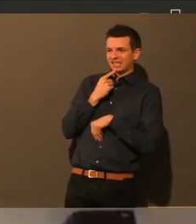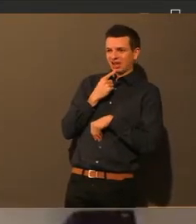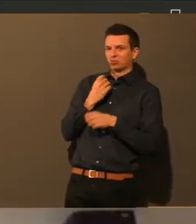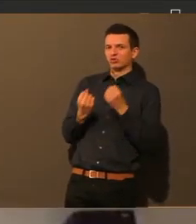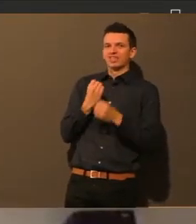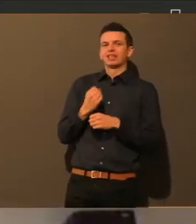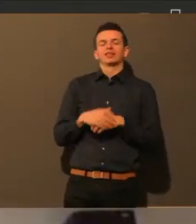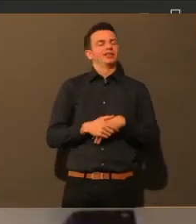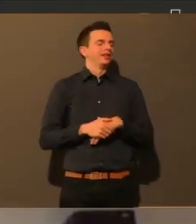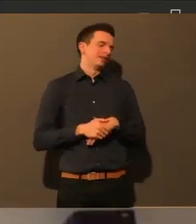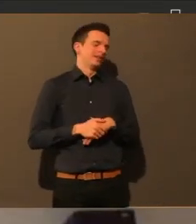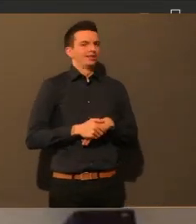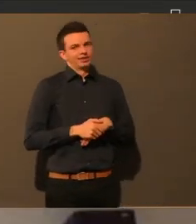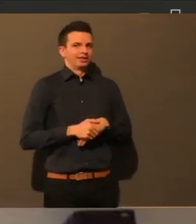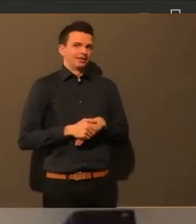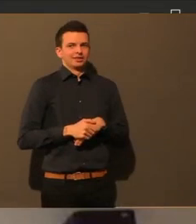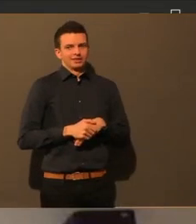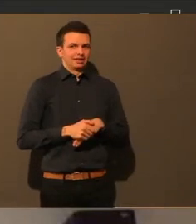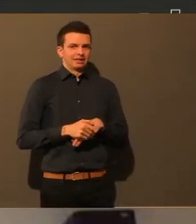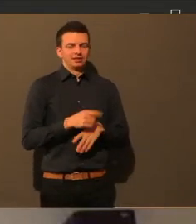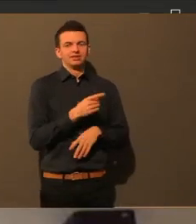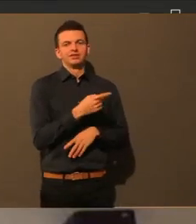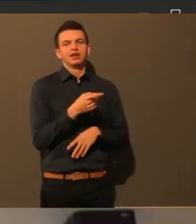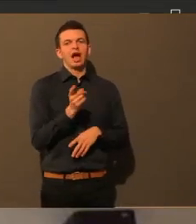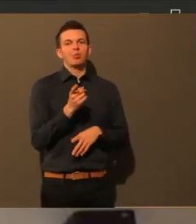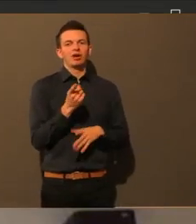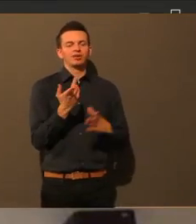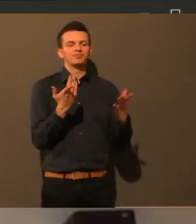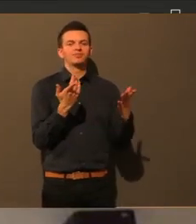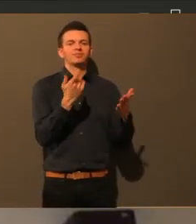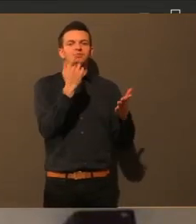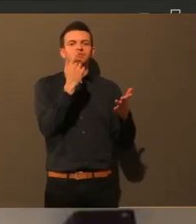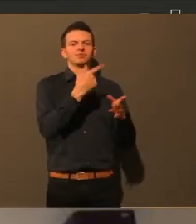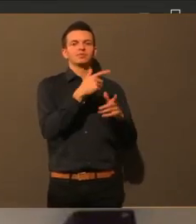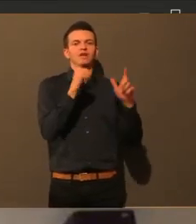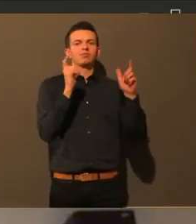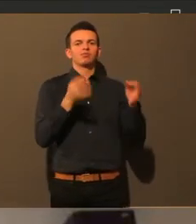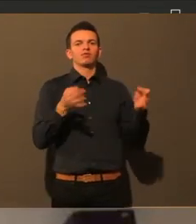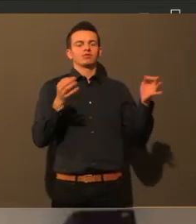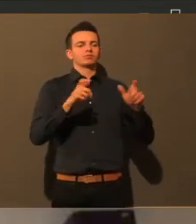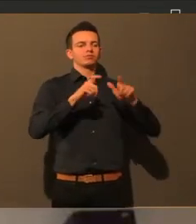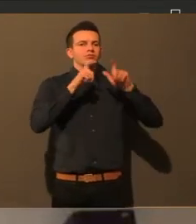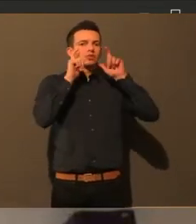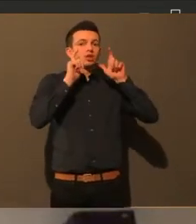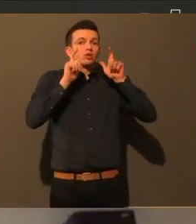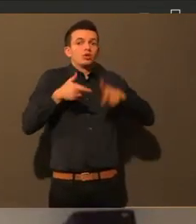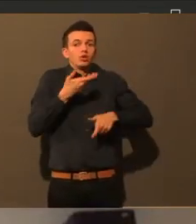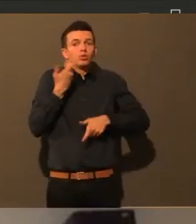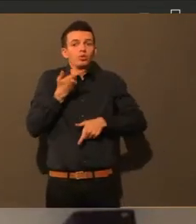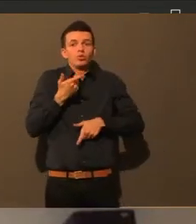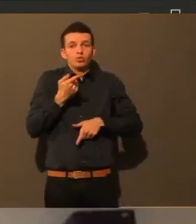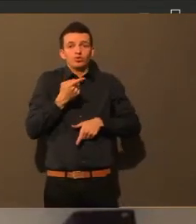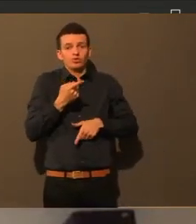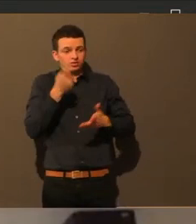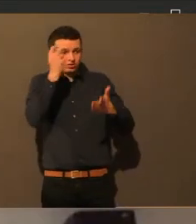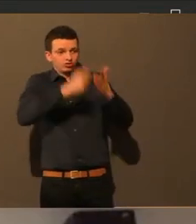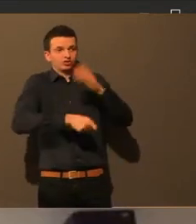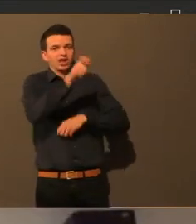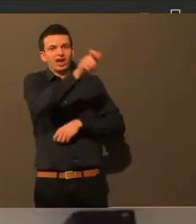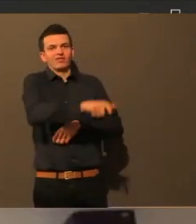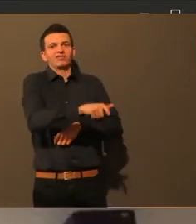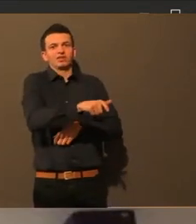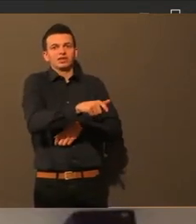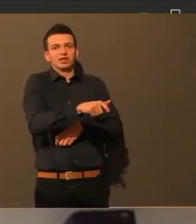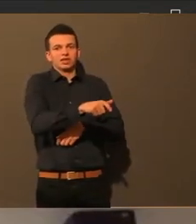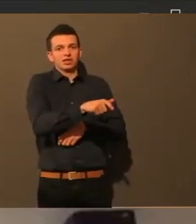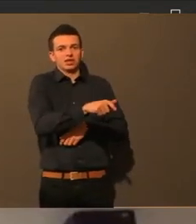Maske nicht trägt, wir gehen in eine Haushaltsstelle des sogenannten allgemeinen Haushalts. Und das bedeutet, dass sie wiederum der Allgemeinheit auch zugutekommen. Also